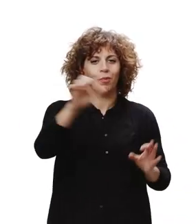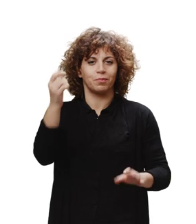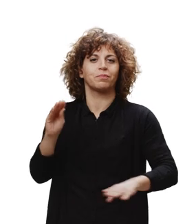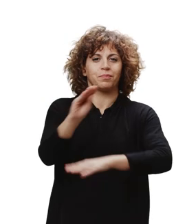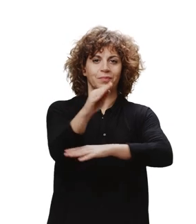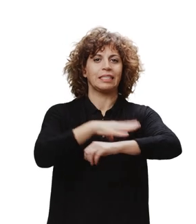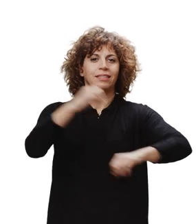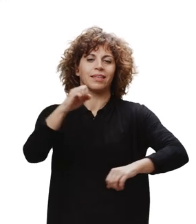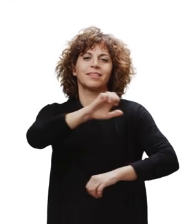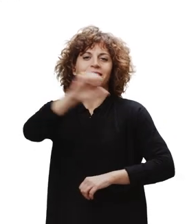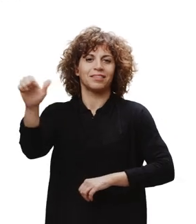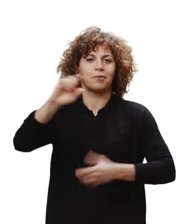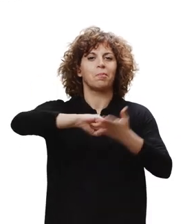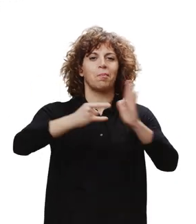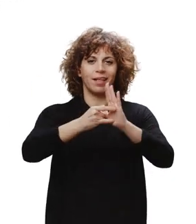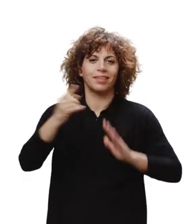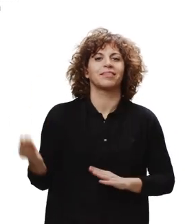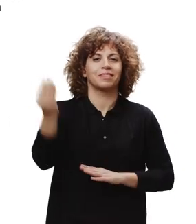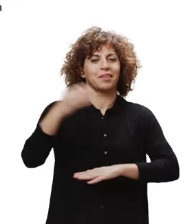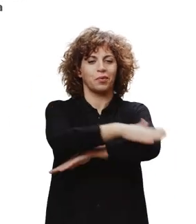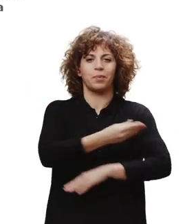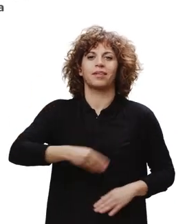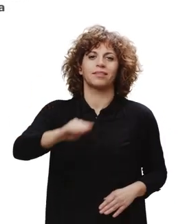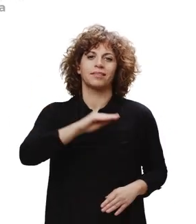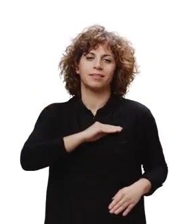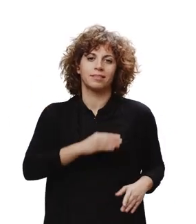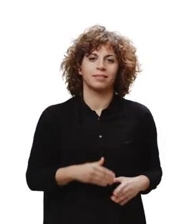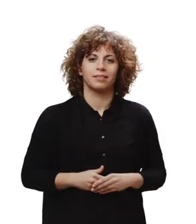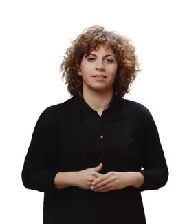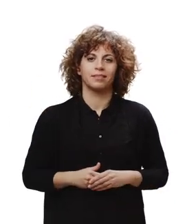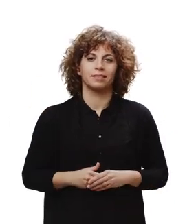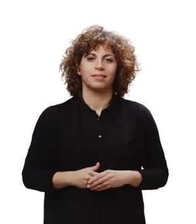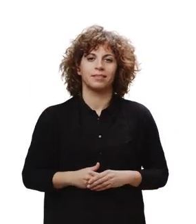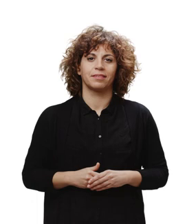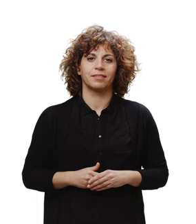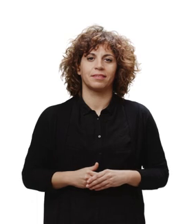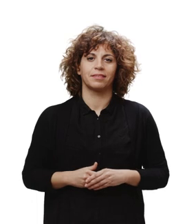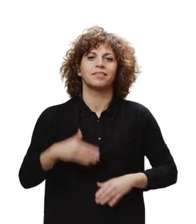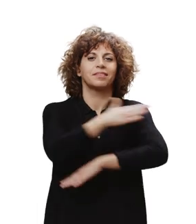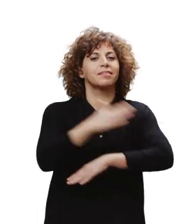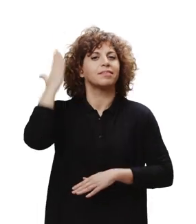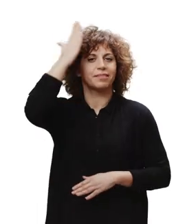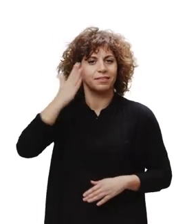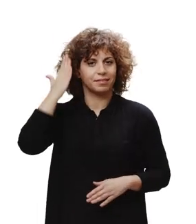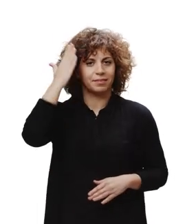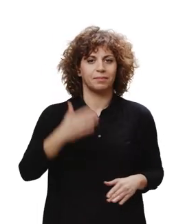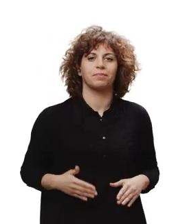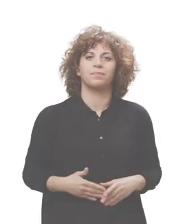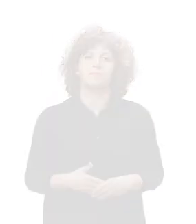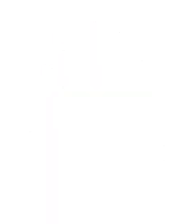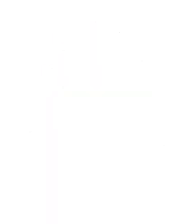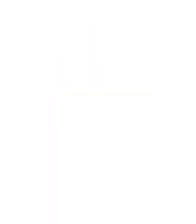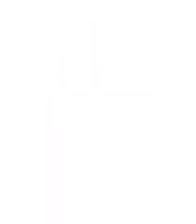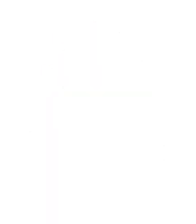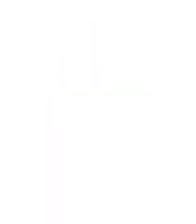Batasunak finantzatutako kampaina Next Generation. Suspertze plana, Espainiako gobernuak. Gobierno de Navarra. Nafarroako